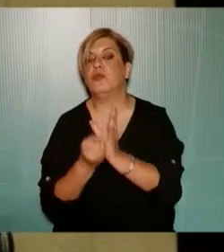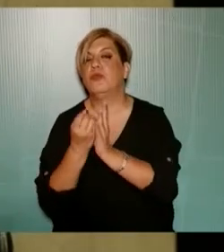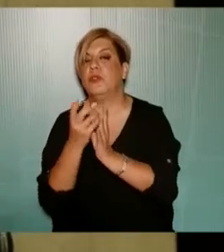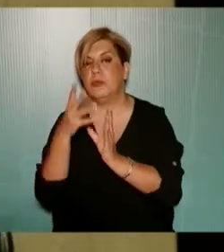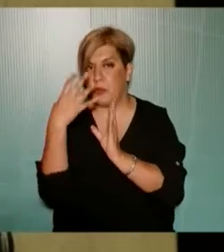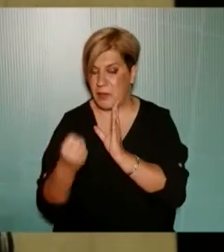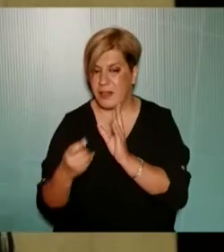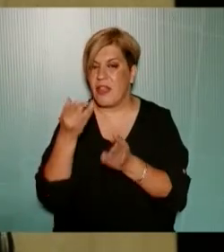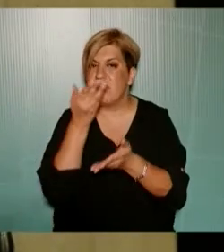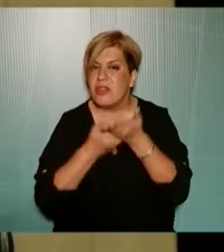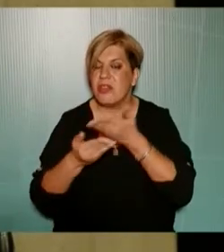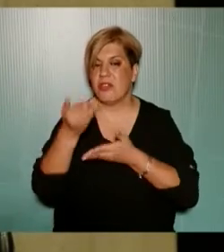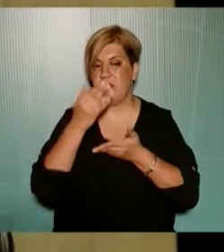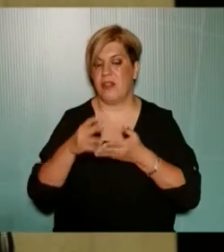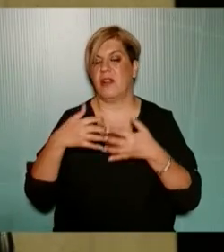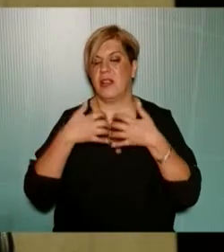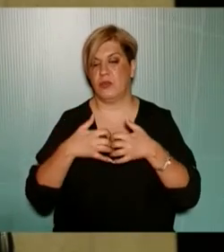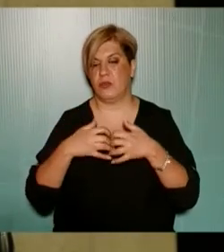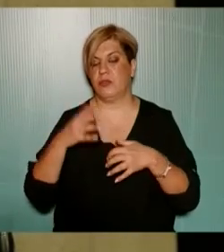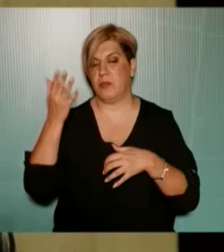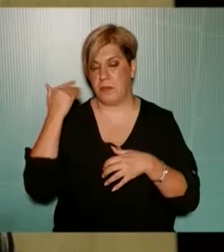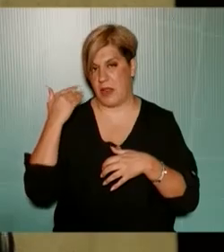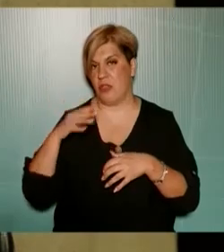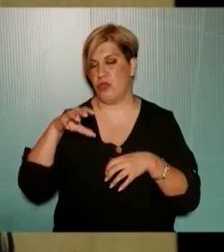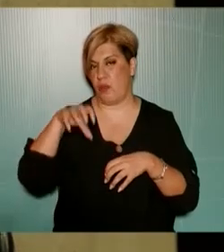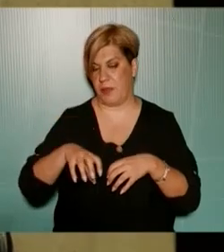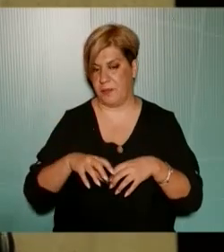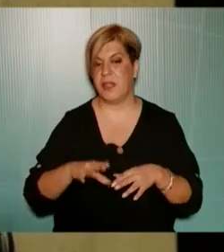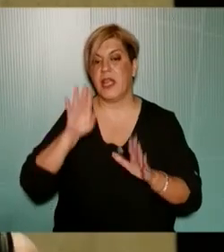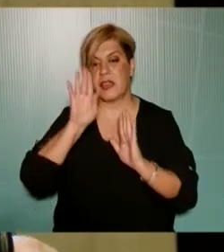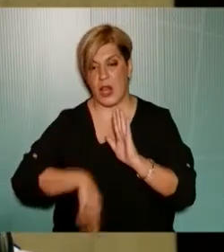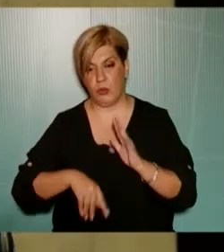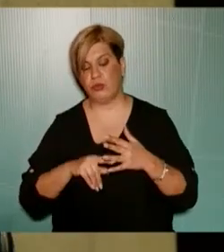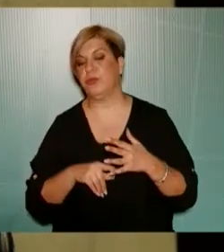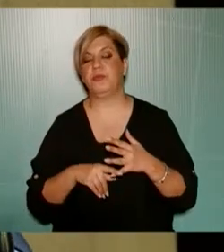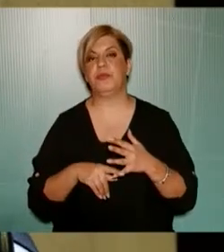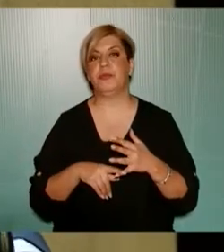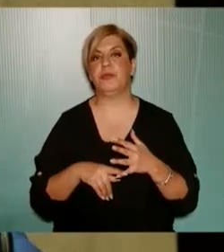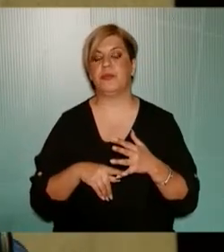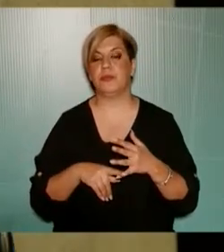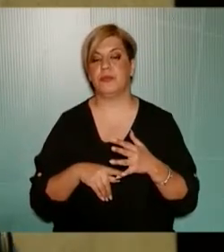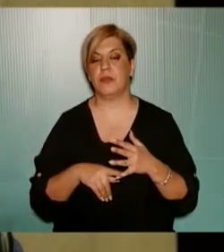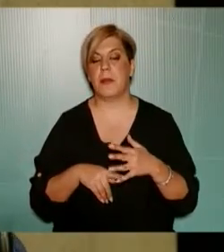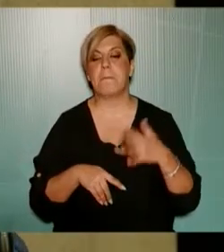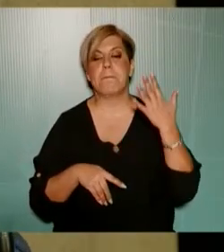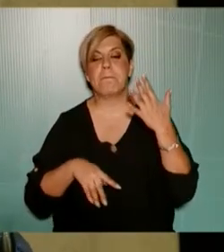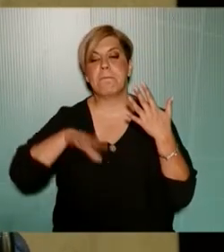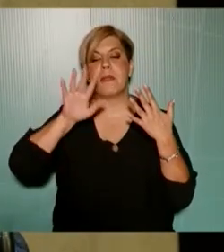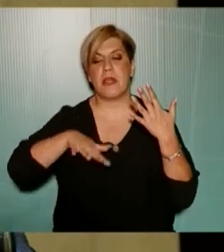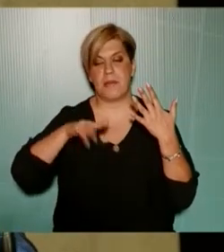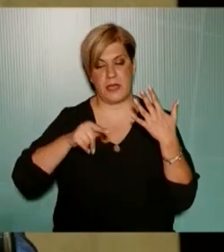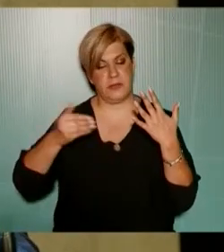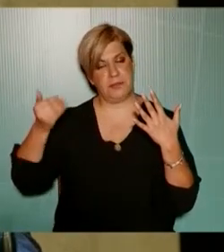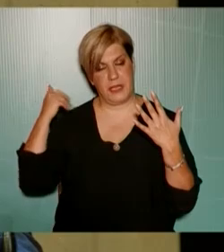υφιστάμενη λειτουργούσα δομή. Και τέλος, πριν από πέντε μέρες και δίνω